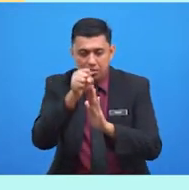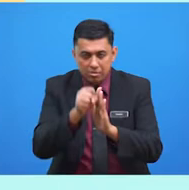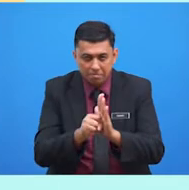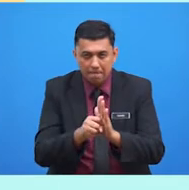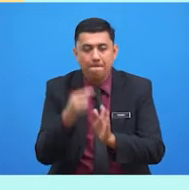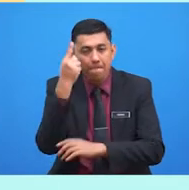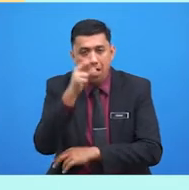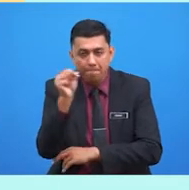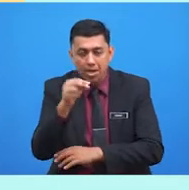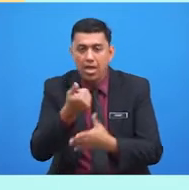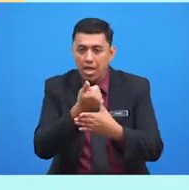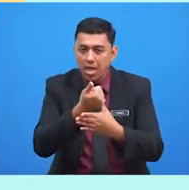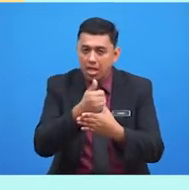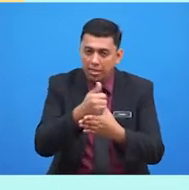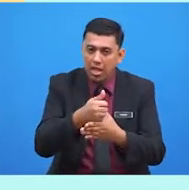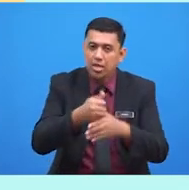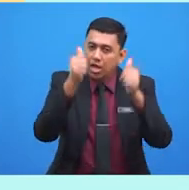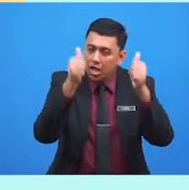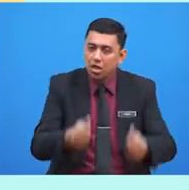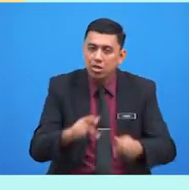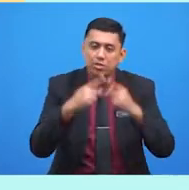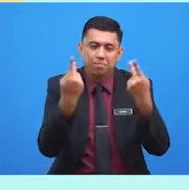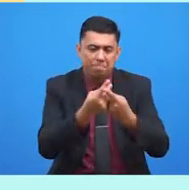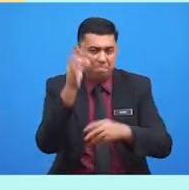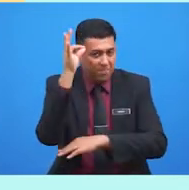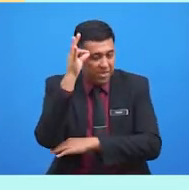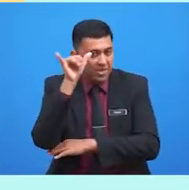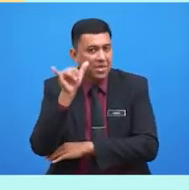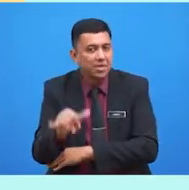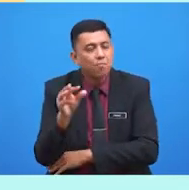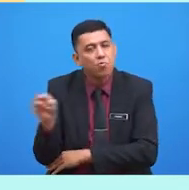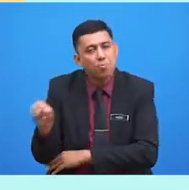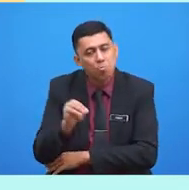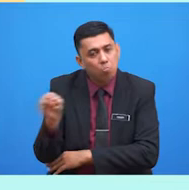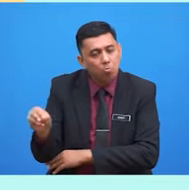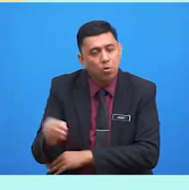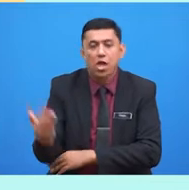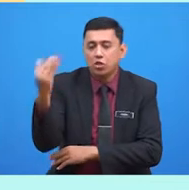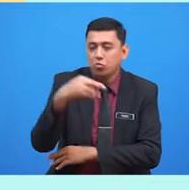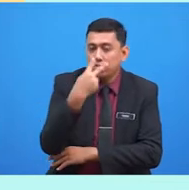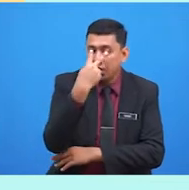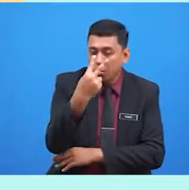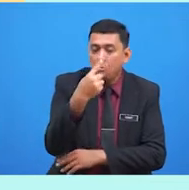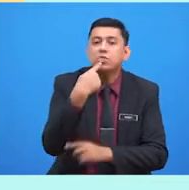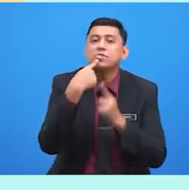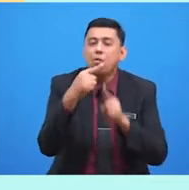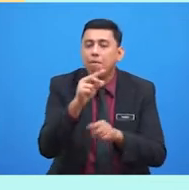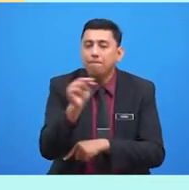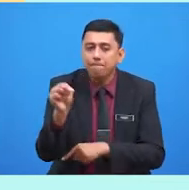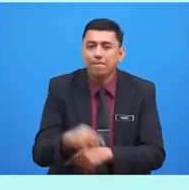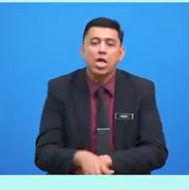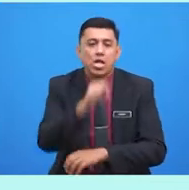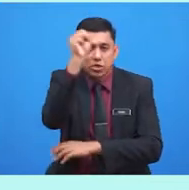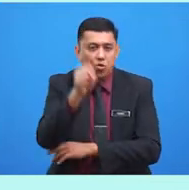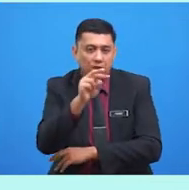antara ahli keluarga. Fikir ia, murid-murid. Jom kita tengok jawapan soalan